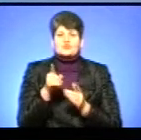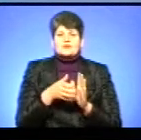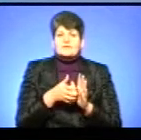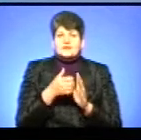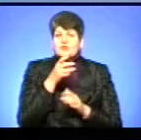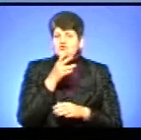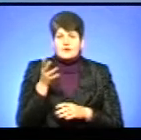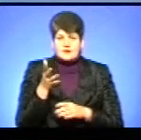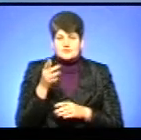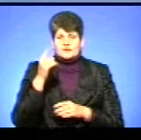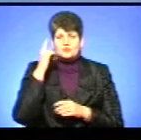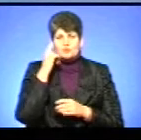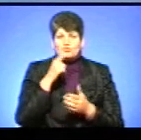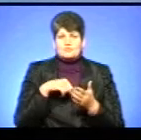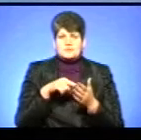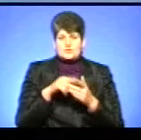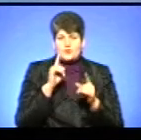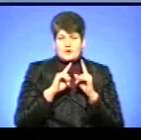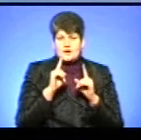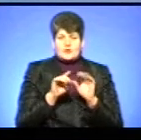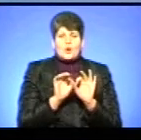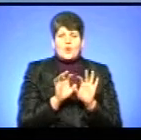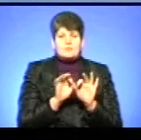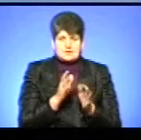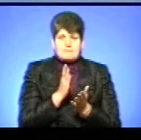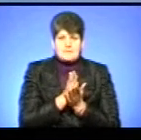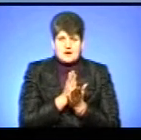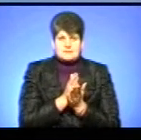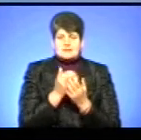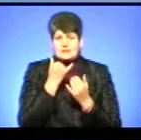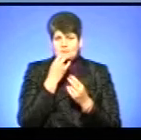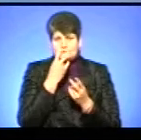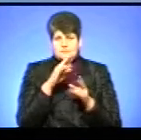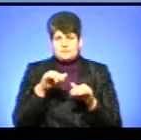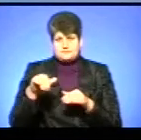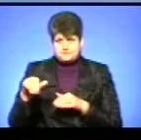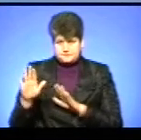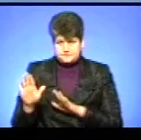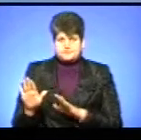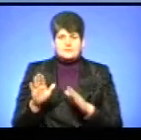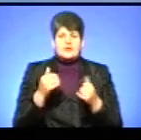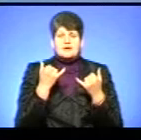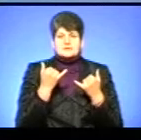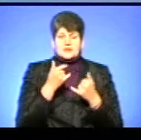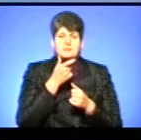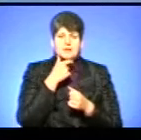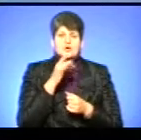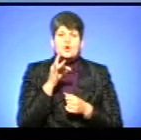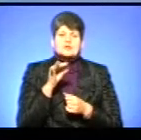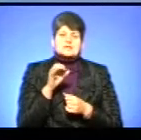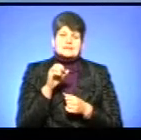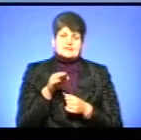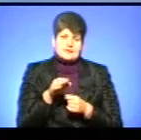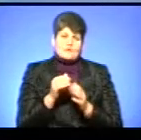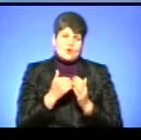часу. Думку міської ради, тобто коментар маємо. Подивимося його дещо пізніше. А наразі, пане Ростиславе, хочу, щоб